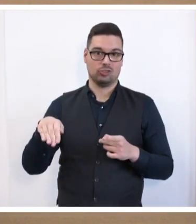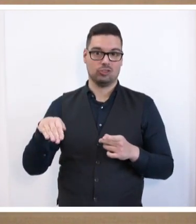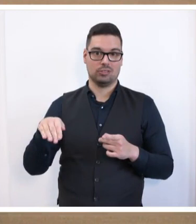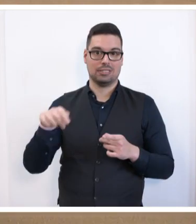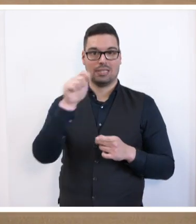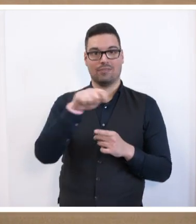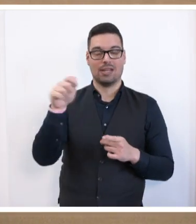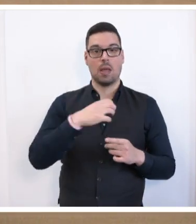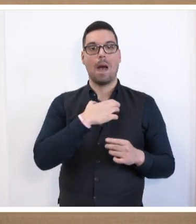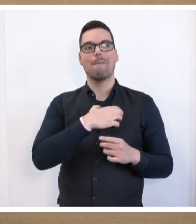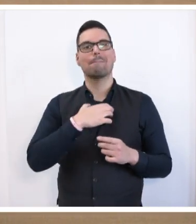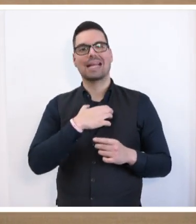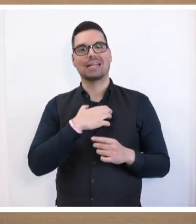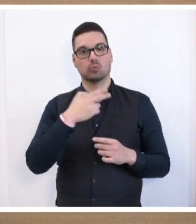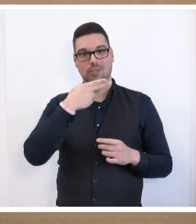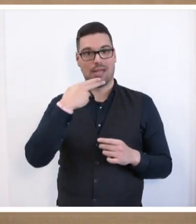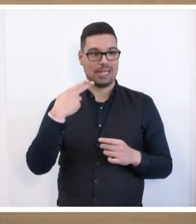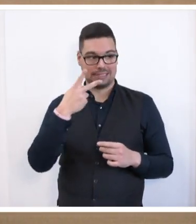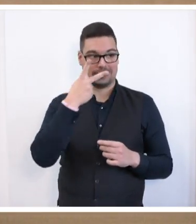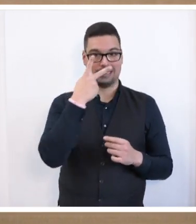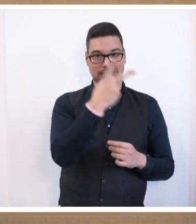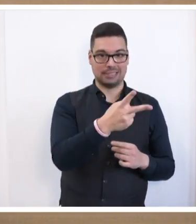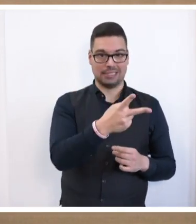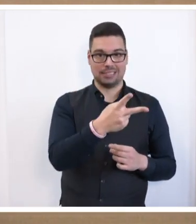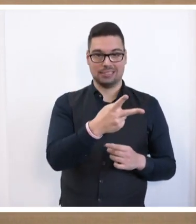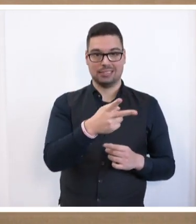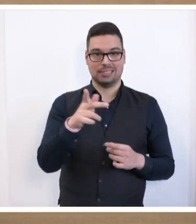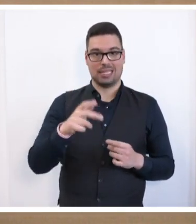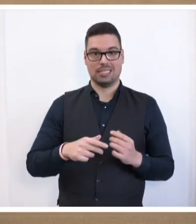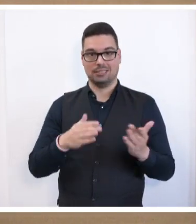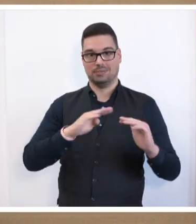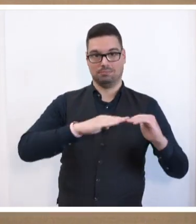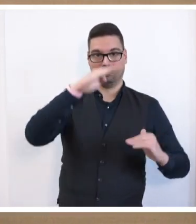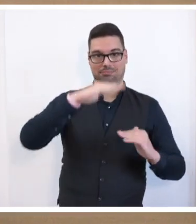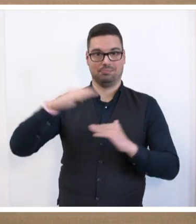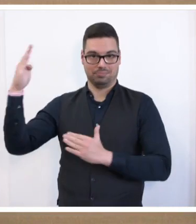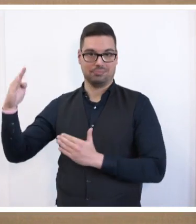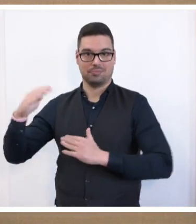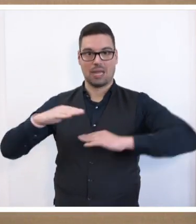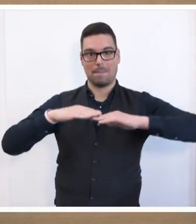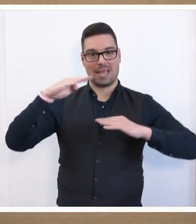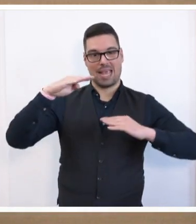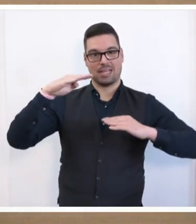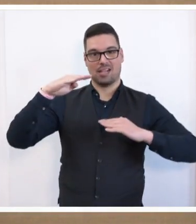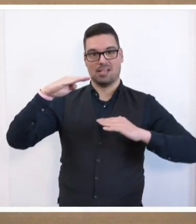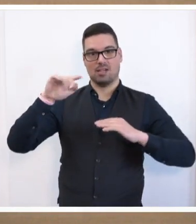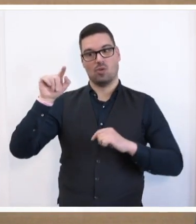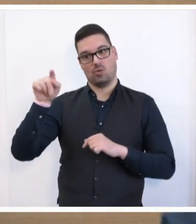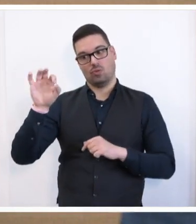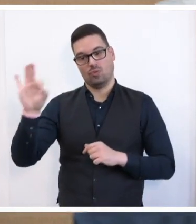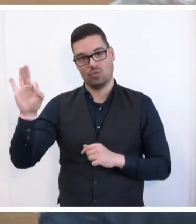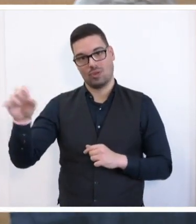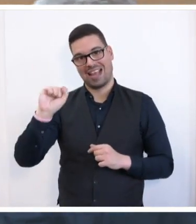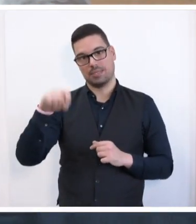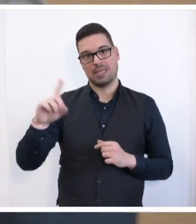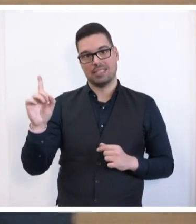Wahlen in Bayern und Hessen doch jetzt mal wieder einen echten Pegelstand angezeigt, wo wir alle stehen. Und der Pegel steht mittelfristig für Sie, vor allem von